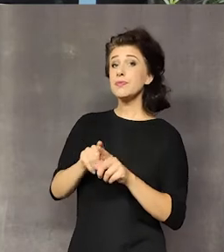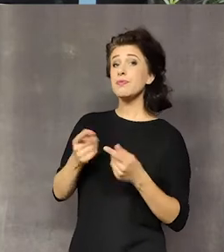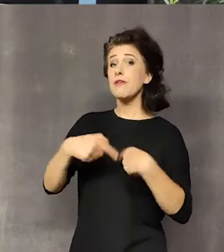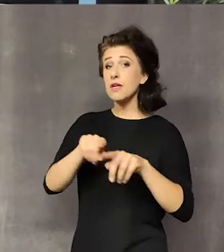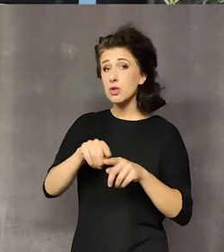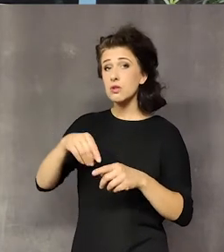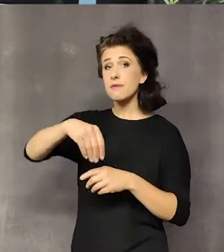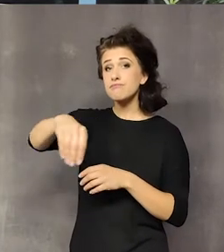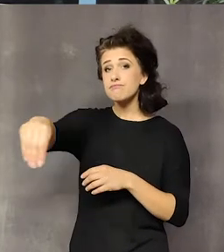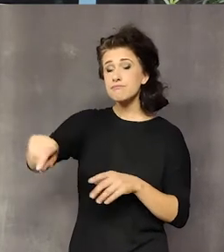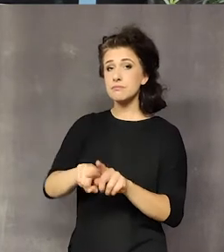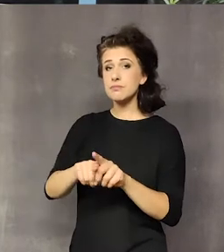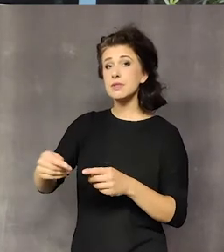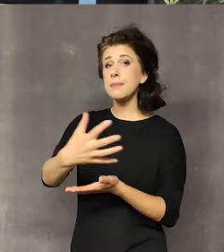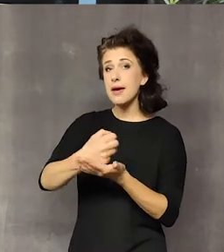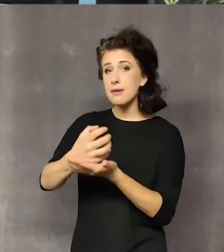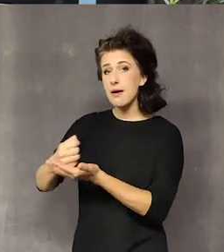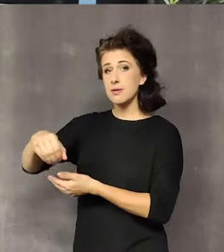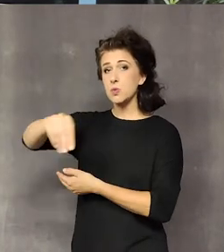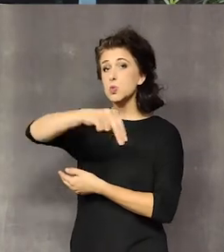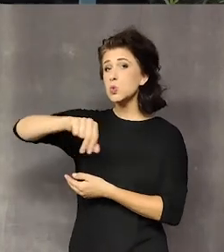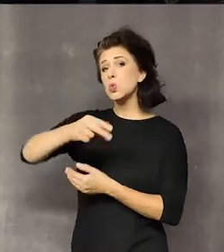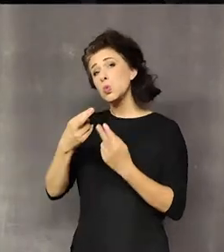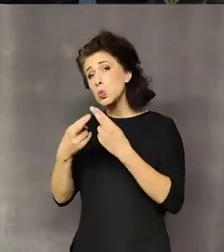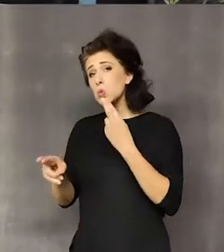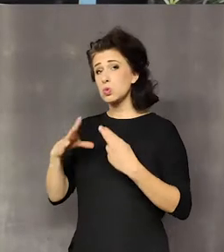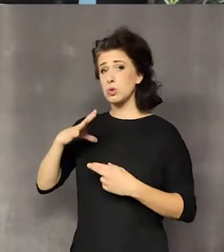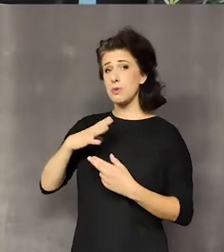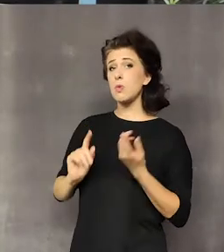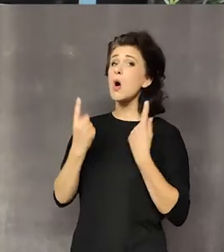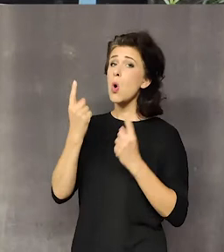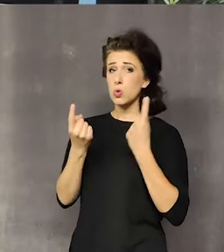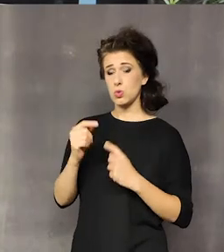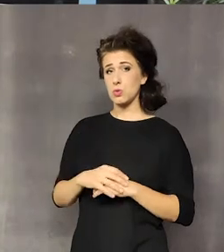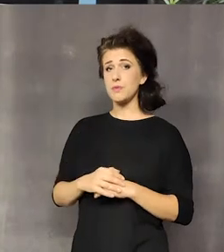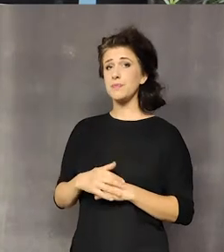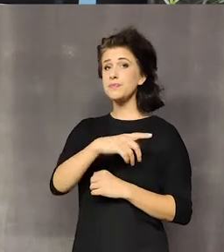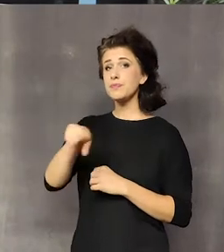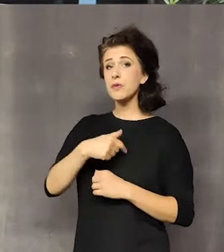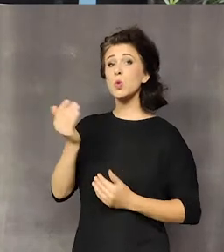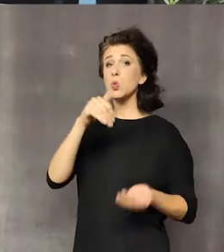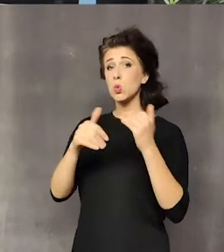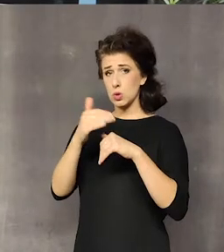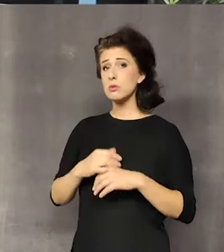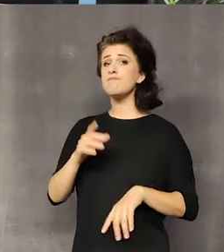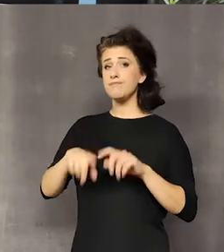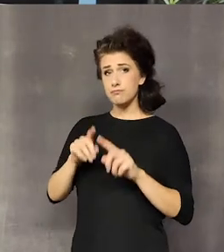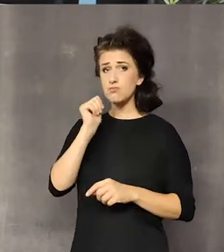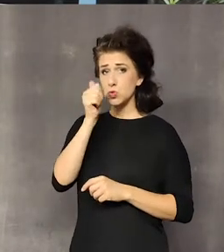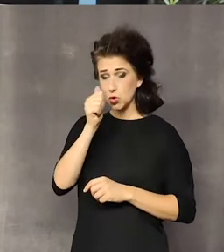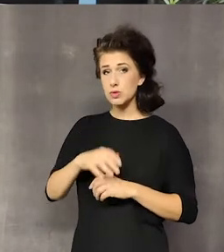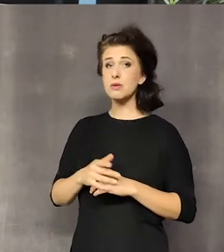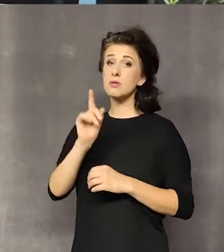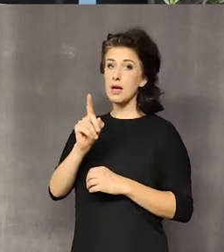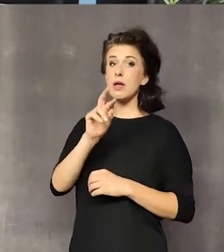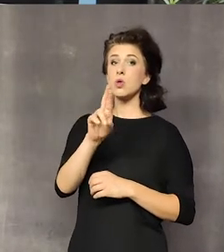w ogrodach, czy zbieranie ziół, było z tym różnie. U nas w górach to było na porządku dziennym, ale na tych terenach, na przykład